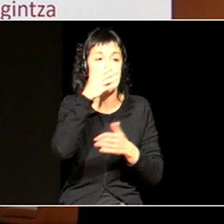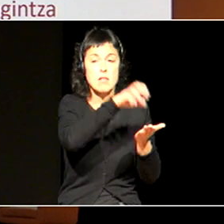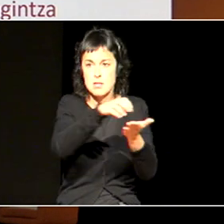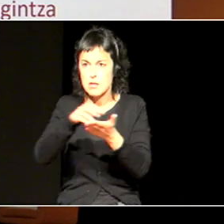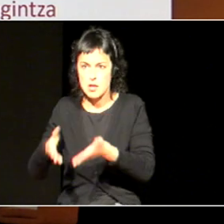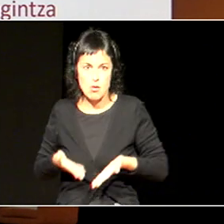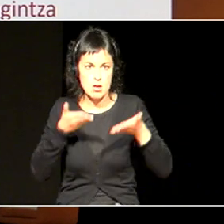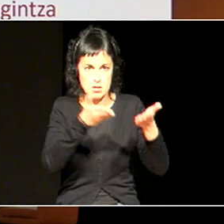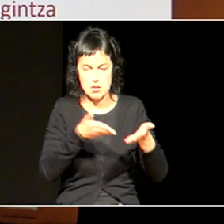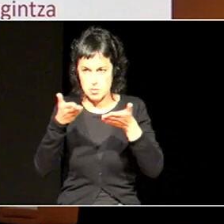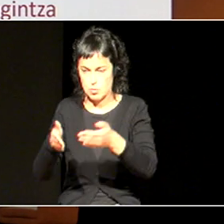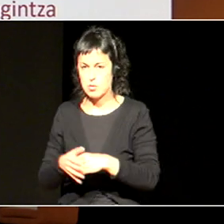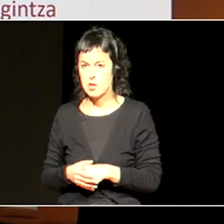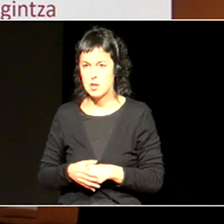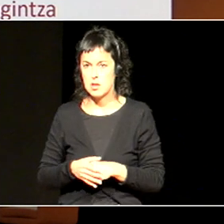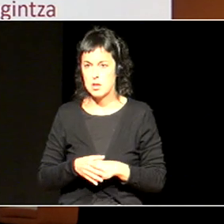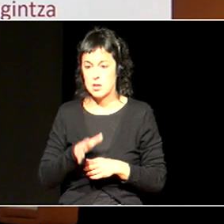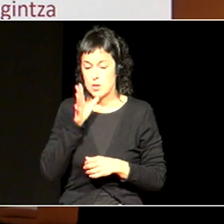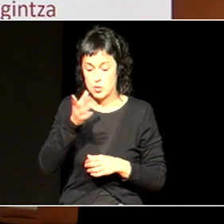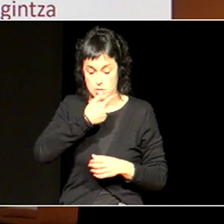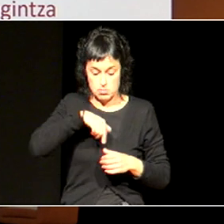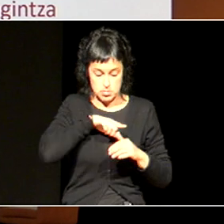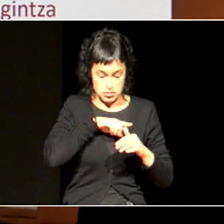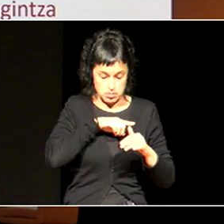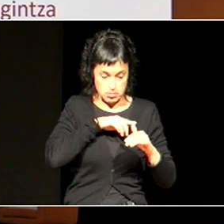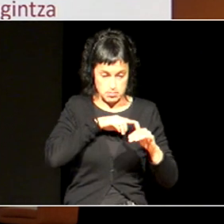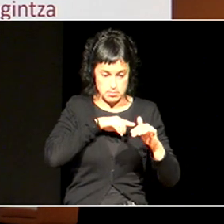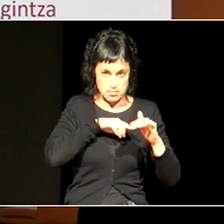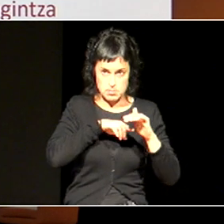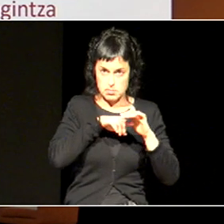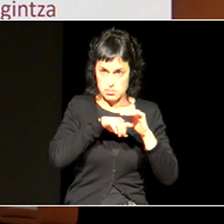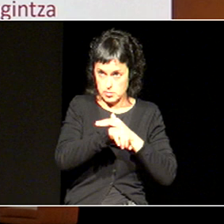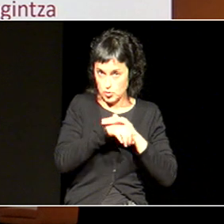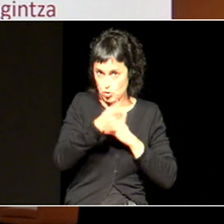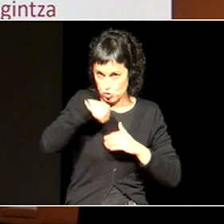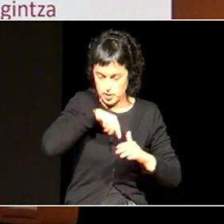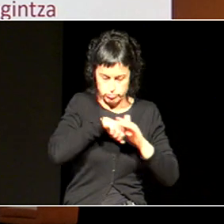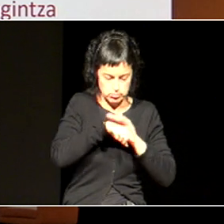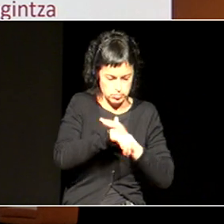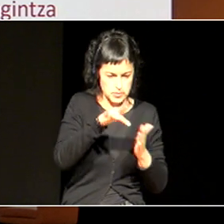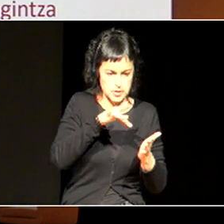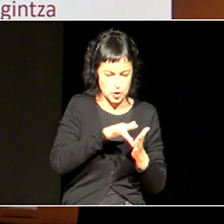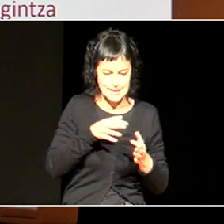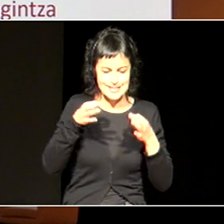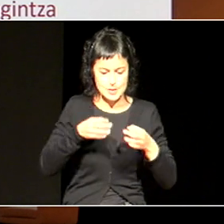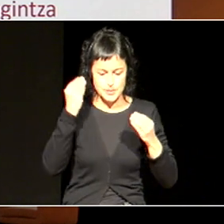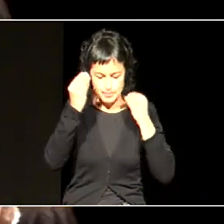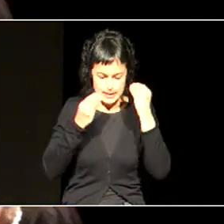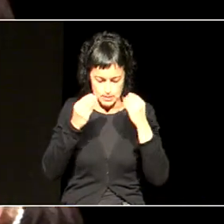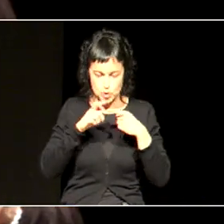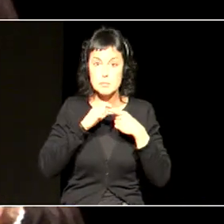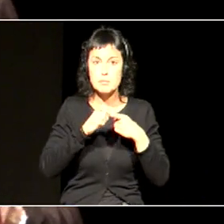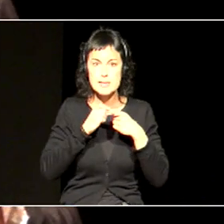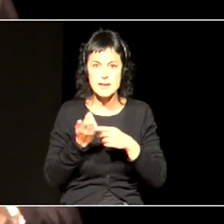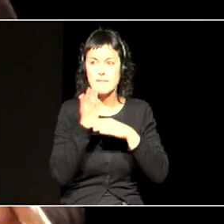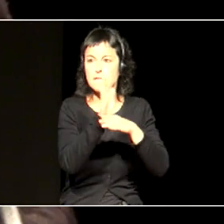zeren eta gure, gestiotik behintzat, kudeatzen dugunean, beti pentsaten dugu, materialak ematea